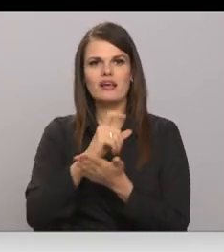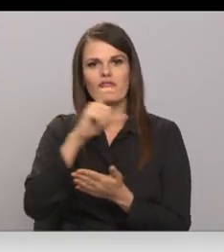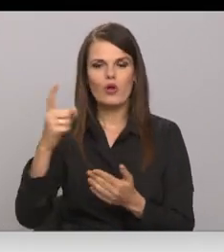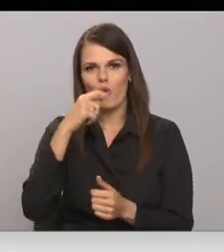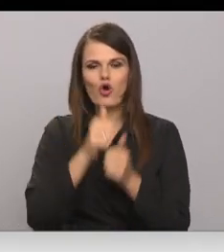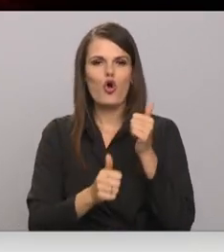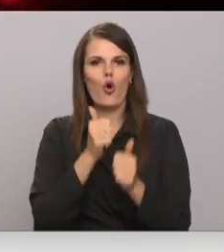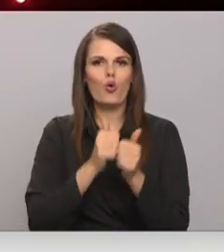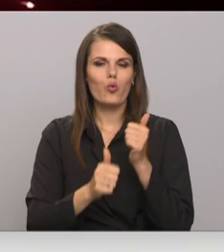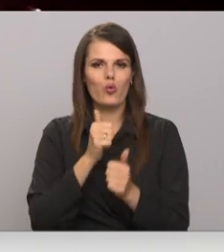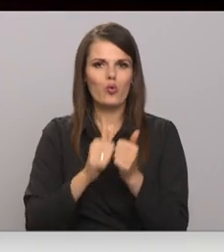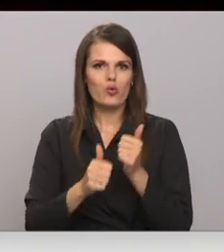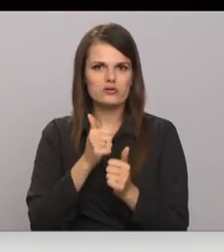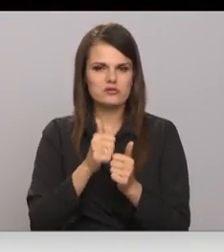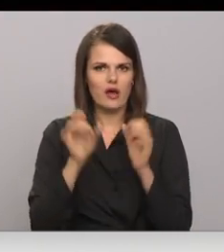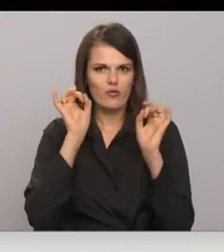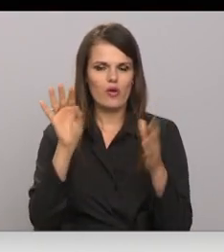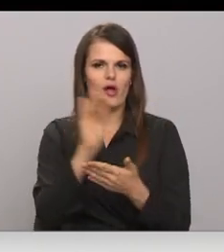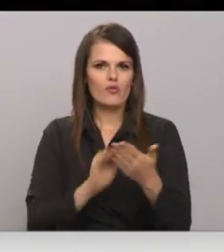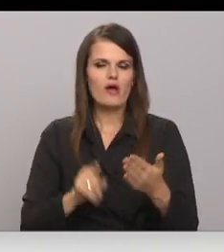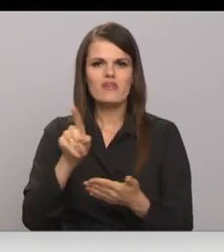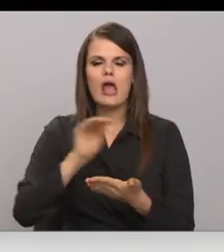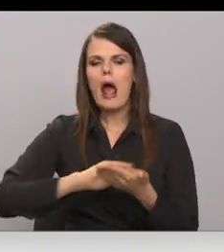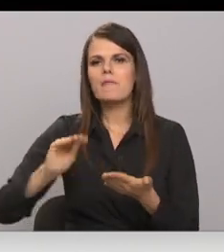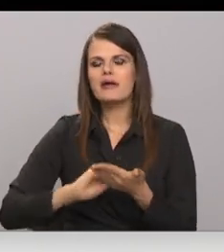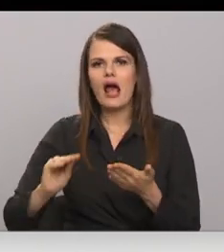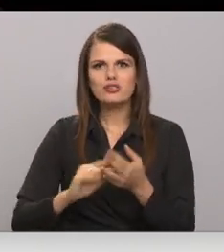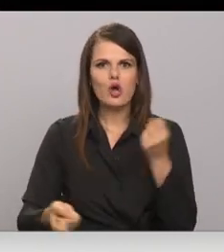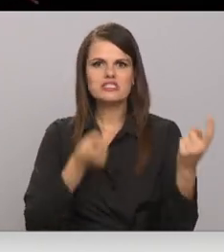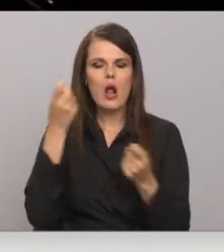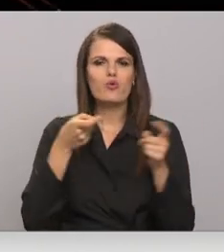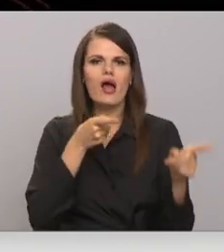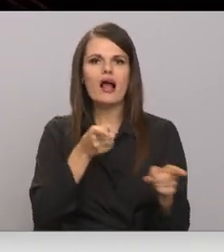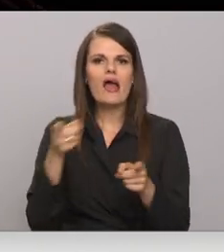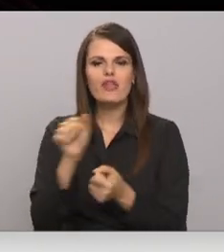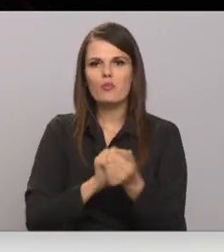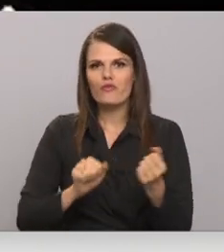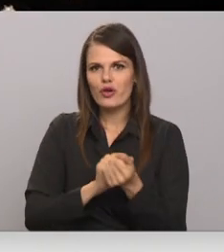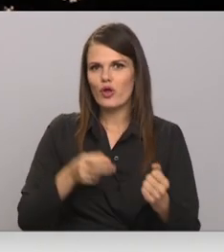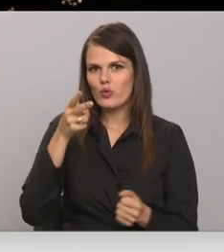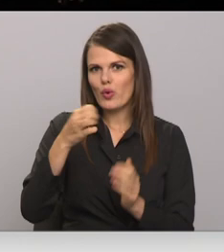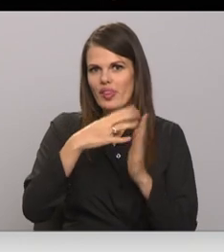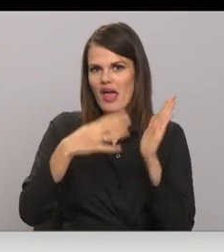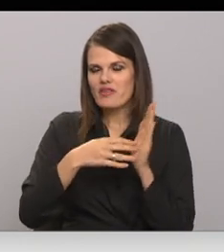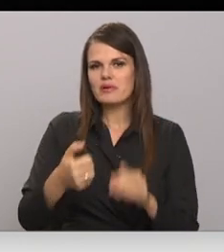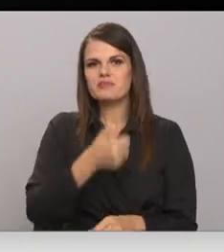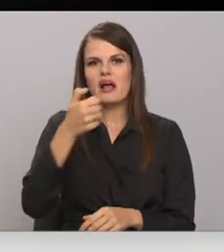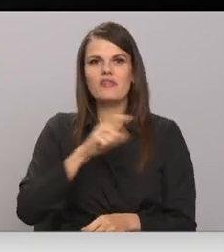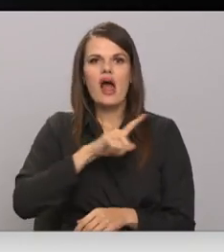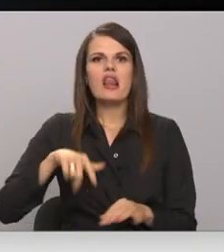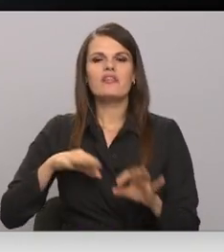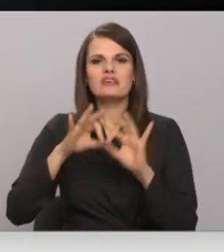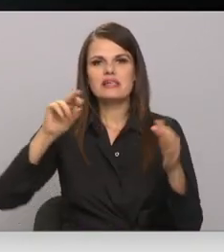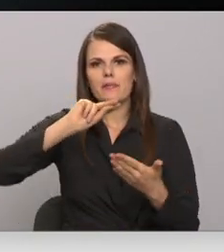godalgotā raksta, kurā aprakstījusi uguņošana skaitējuma vidē. 2019. gadā Latvijā uzsākto parakstu vākšanu par